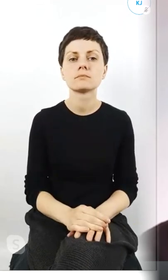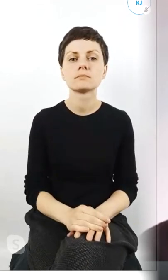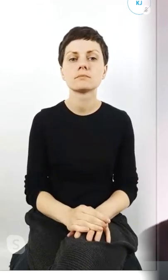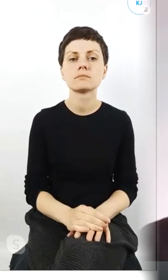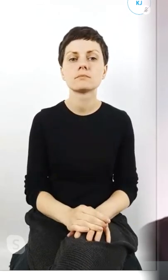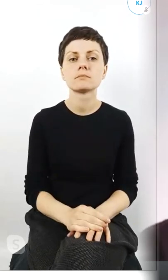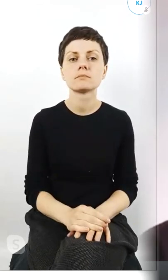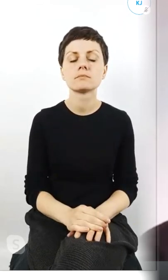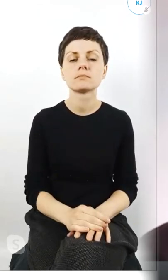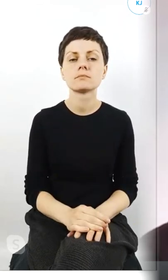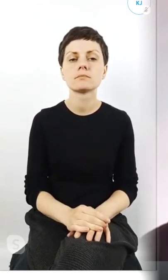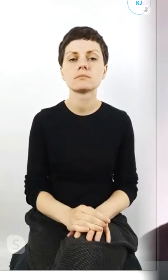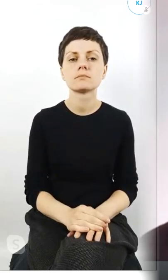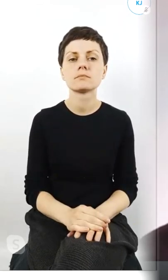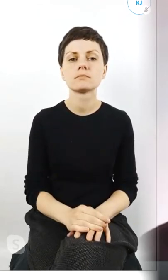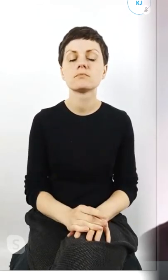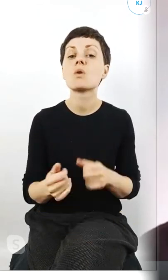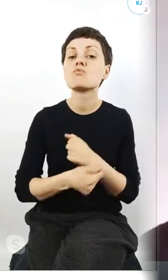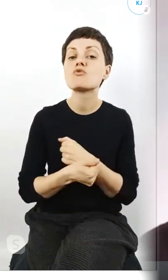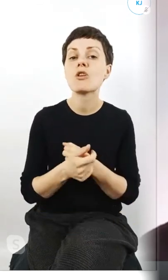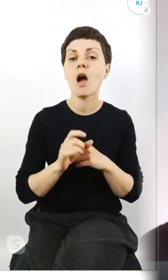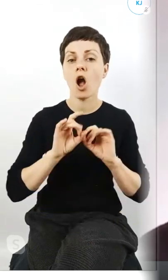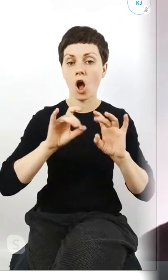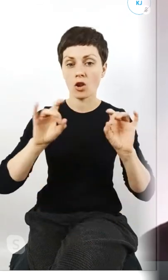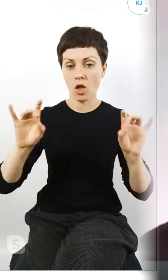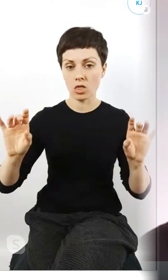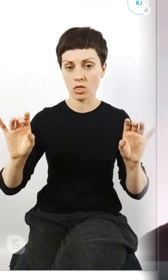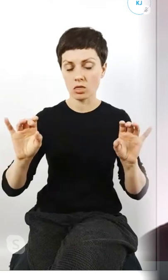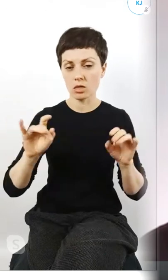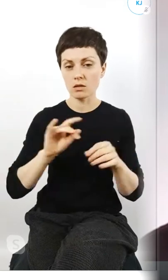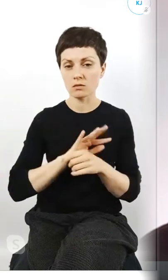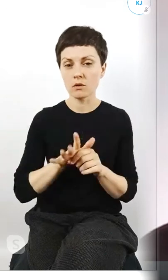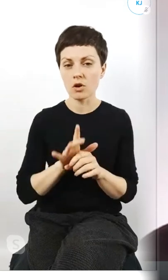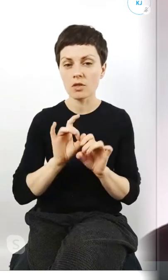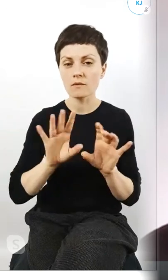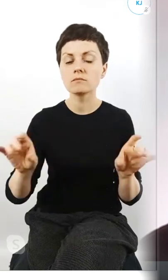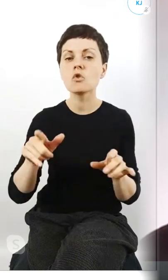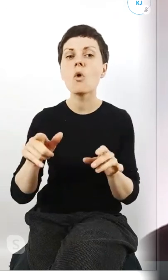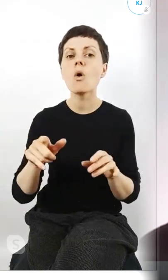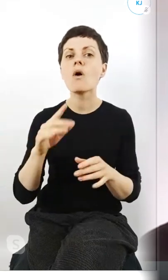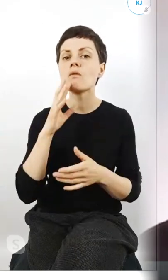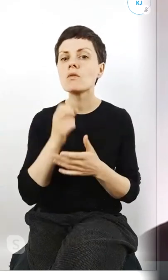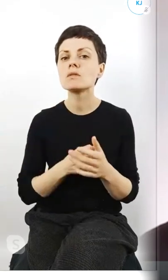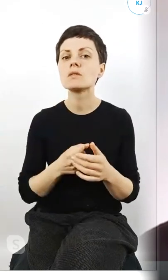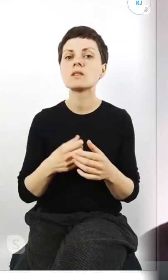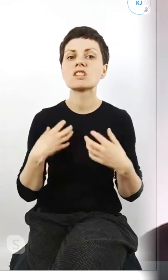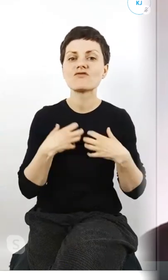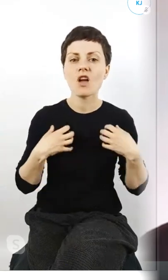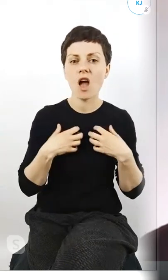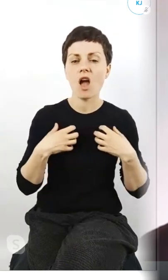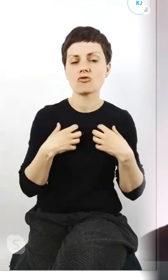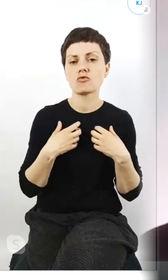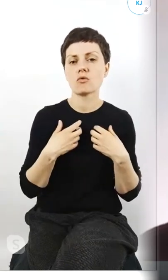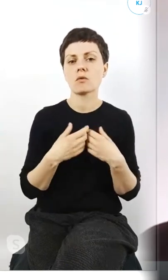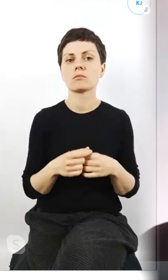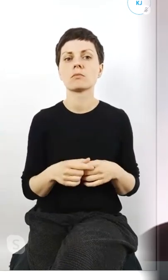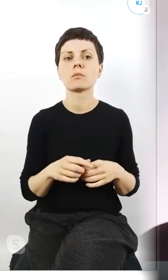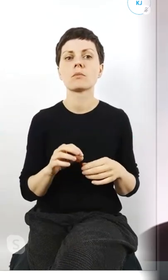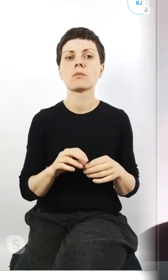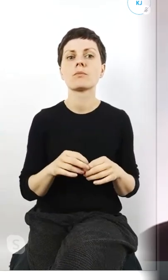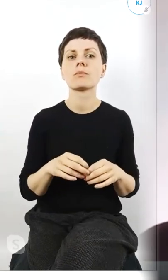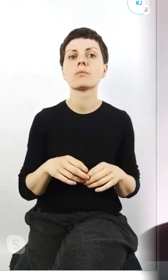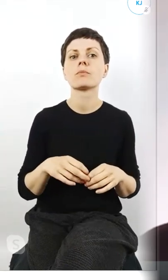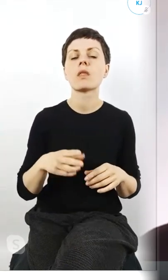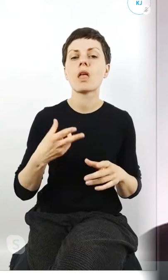przyczyną koronawirusa było wykorzystywanie zwierząt prawda od nietoperza jak naukowcy mówią że nie że